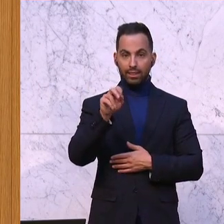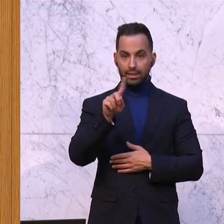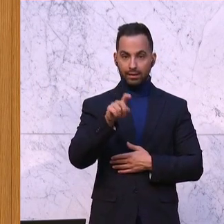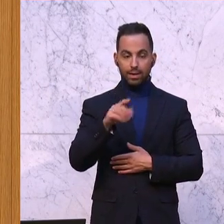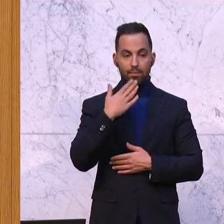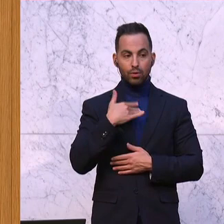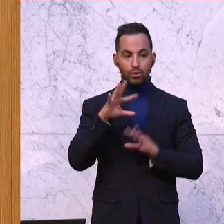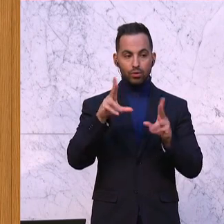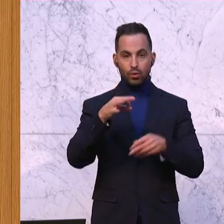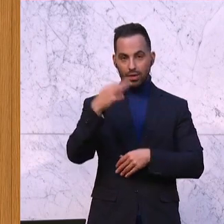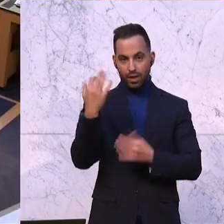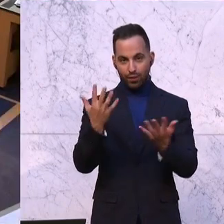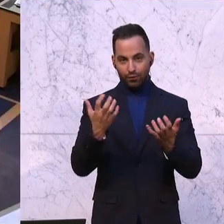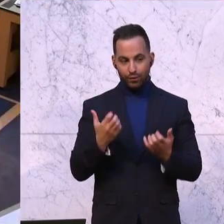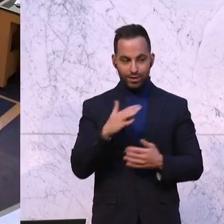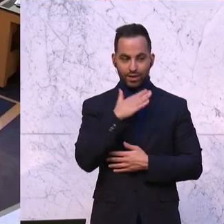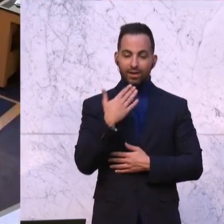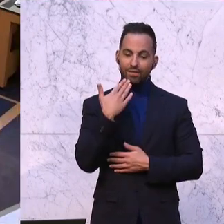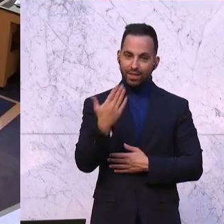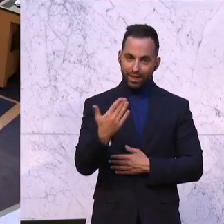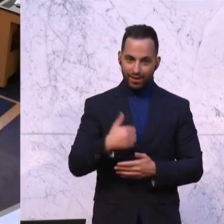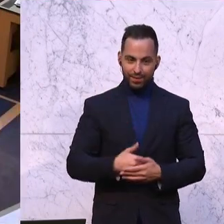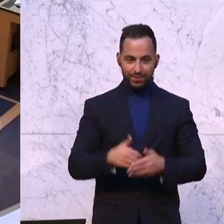wünschen. Vielen Dank. Applaus Applaus